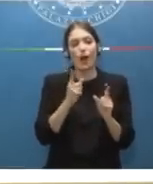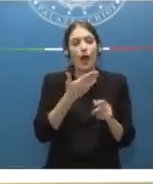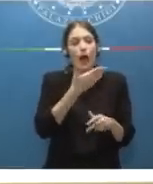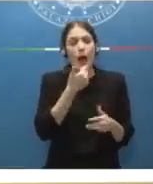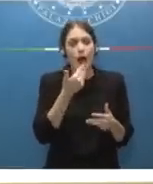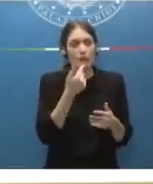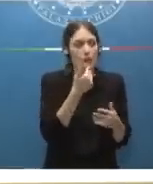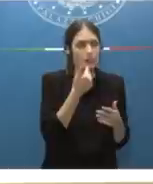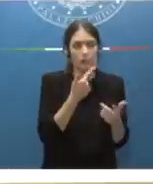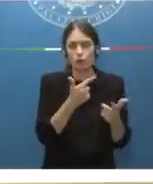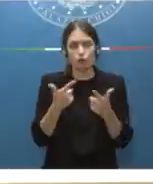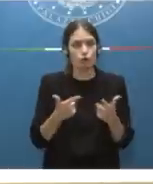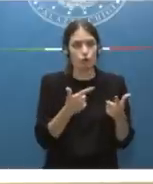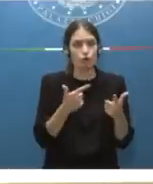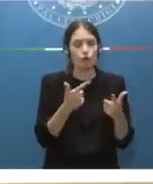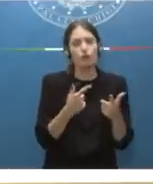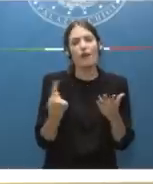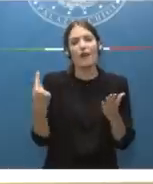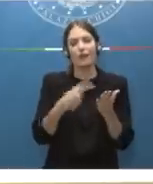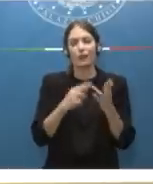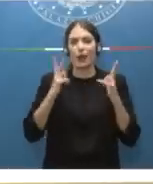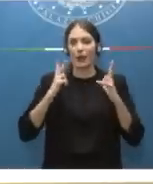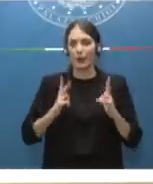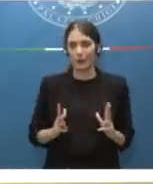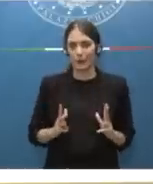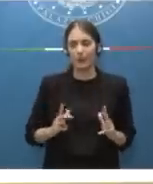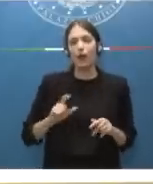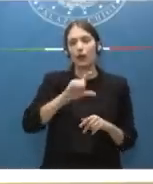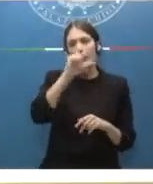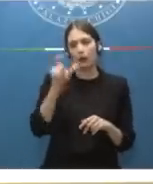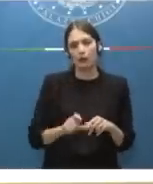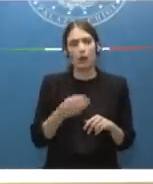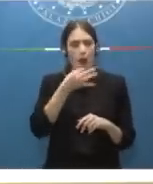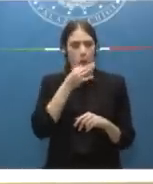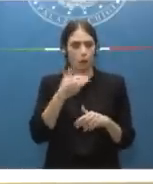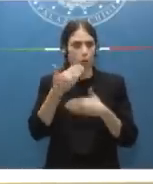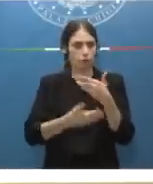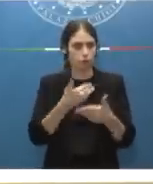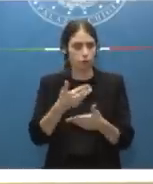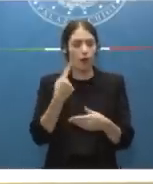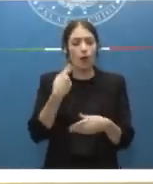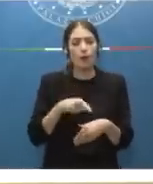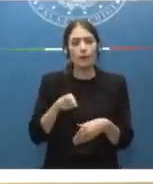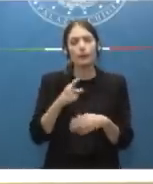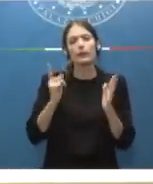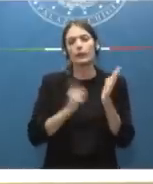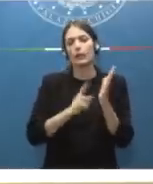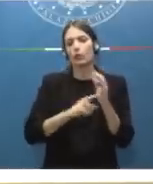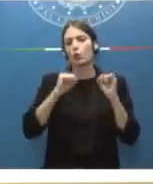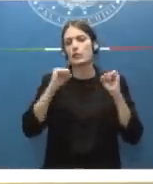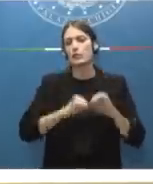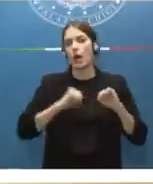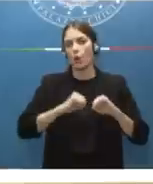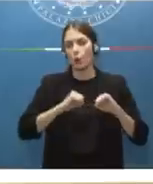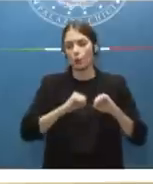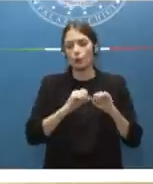che si registra sul territorio. E questo è importante per garantire l'effettività del diritto alla salute che è sancito